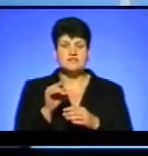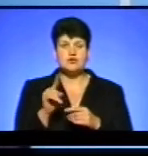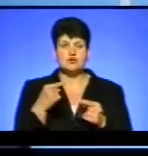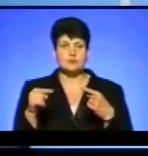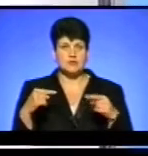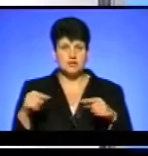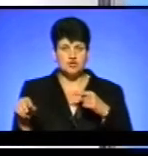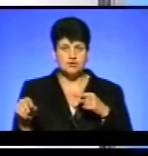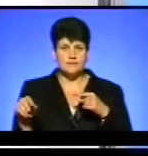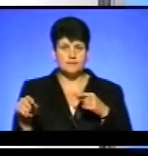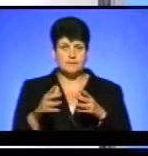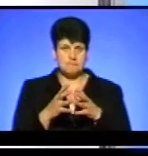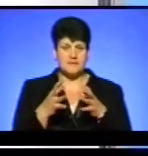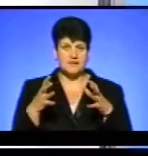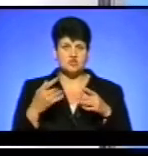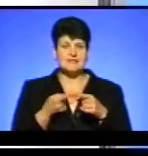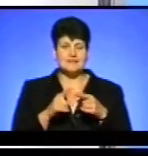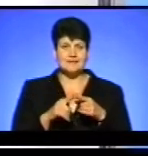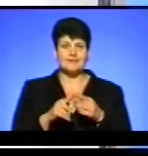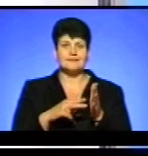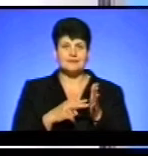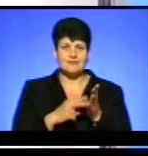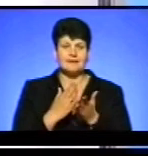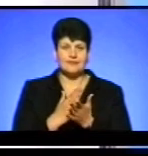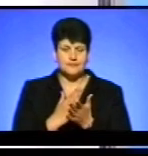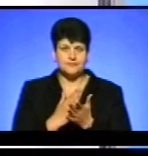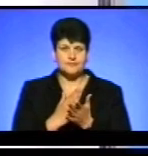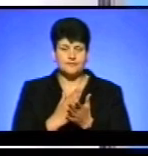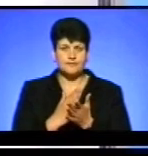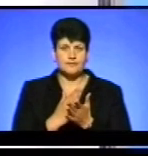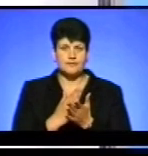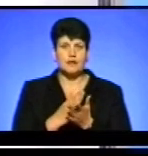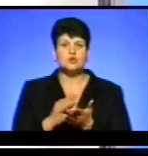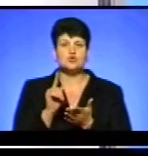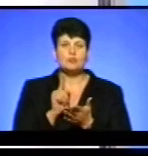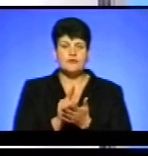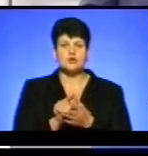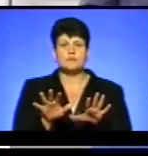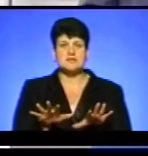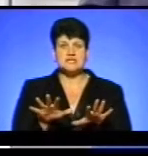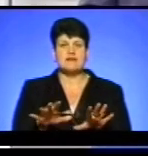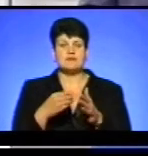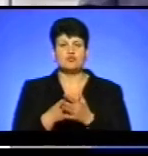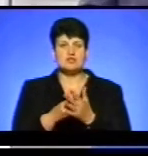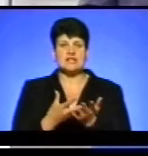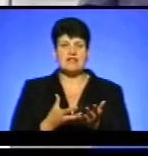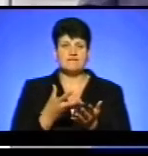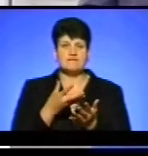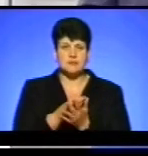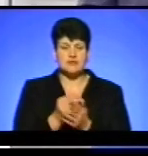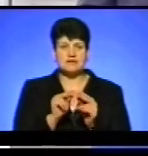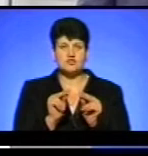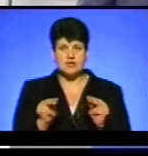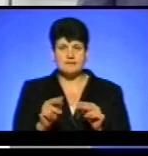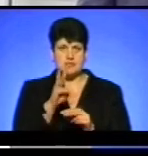більше тих ставок, які в них є, зобов'яжуть місцеві бюджети виплатити вчителям